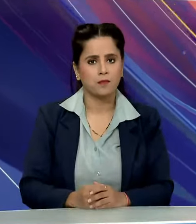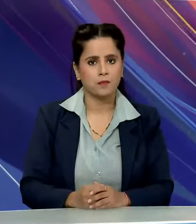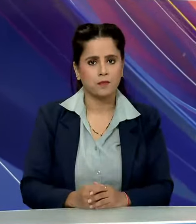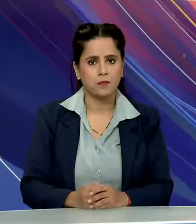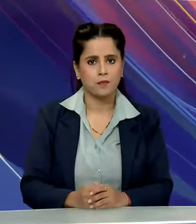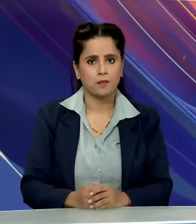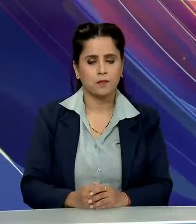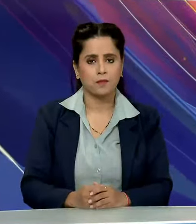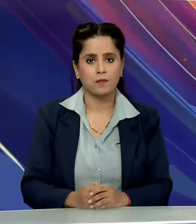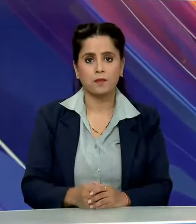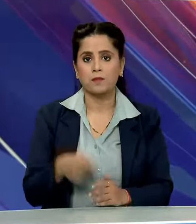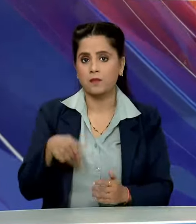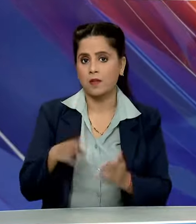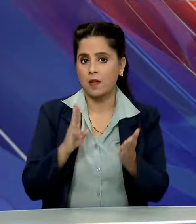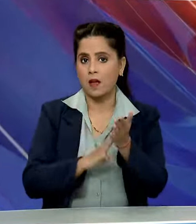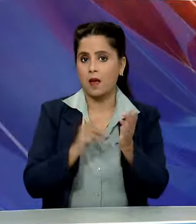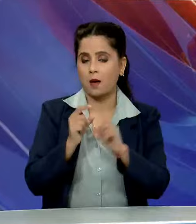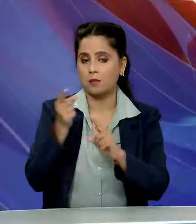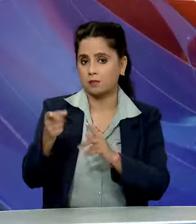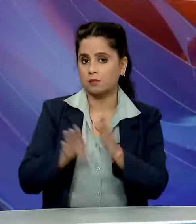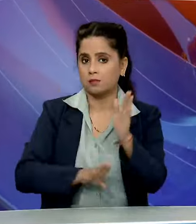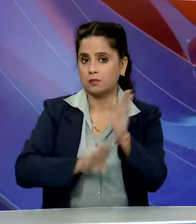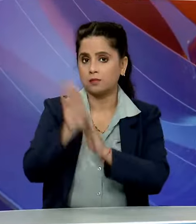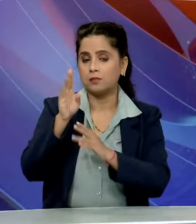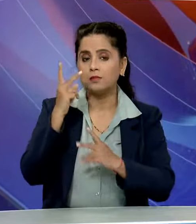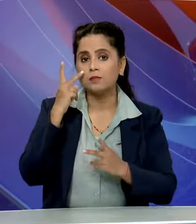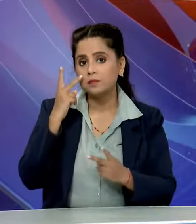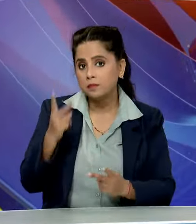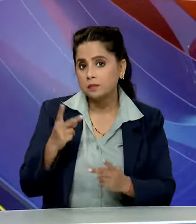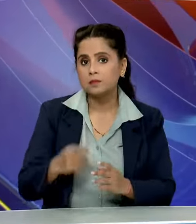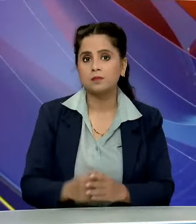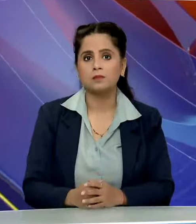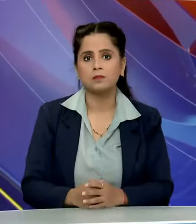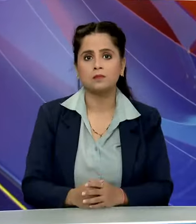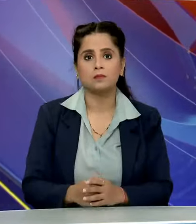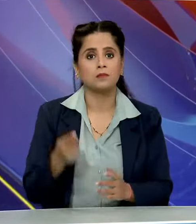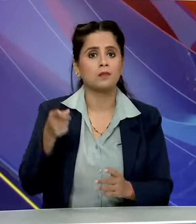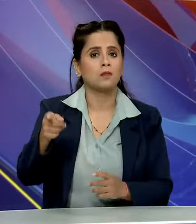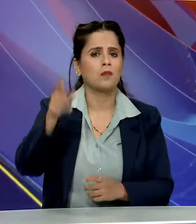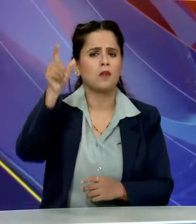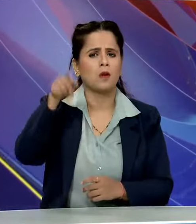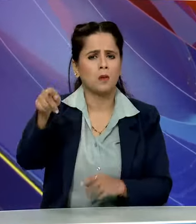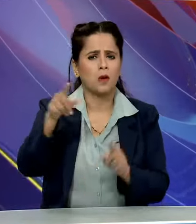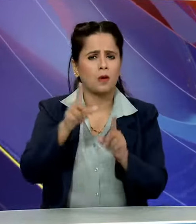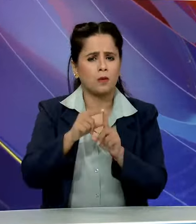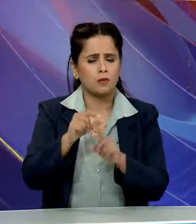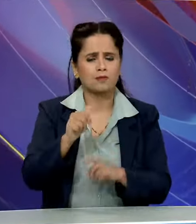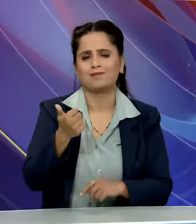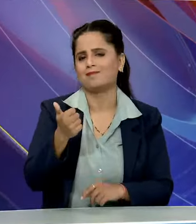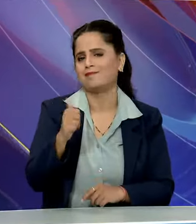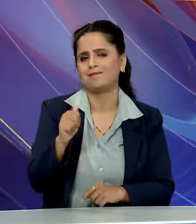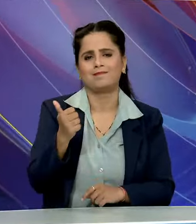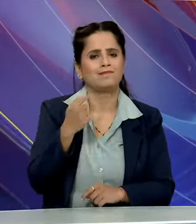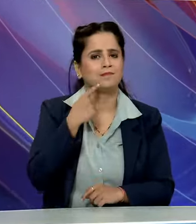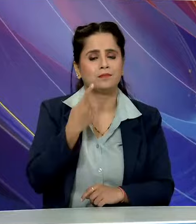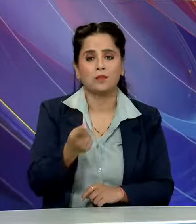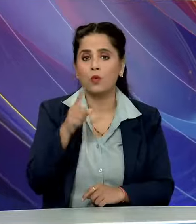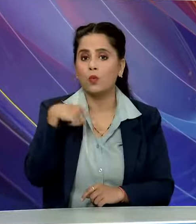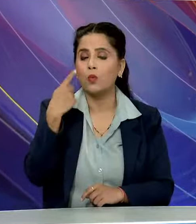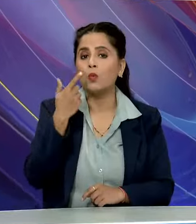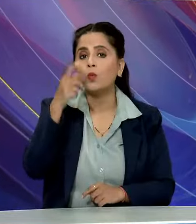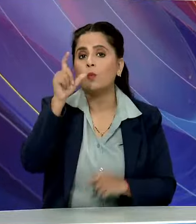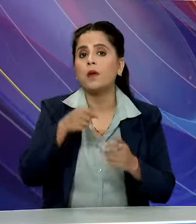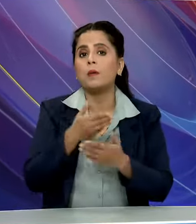MP का विकास वो लोग नहीं कर सकते जिनके